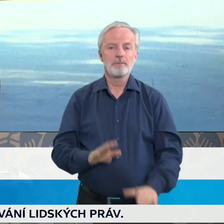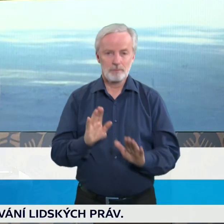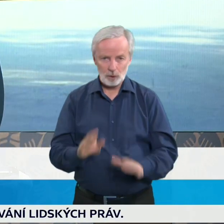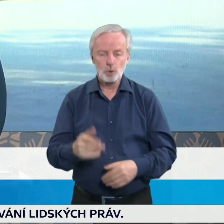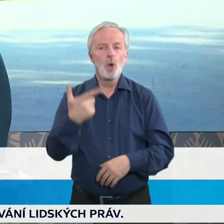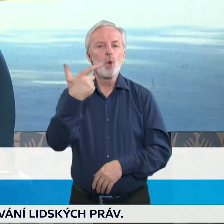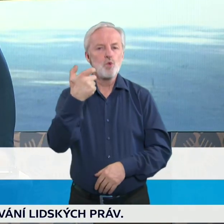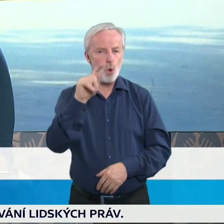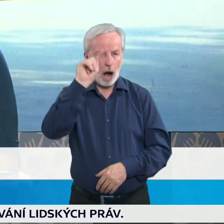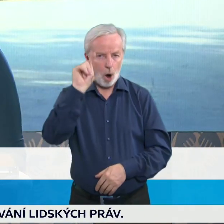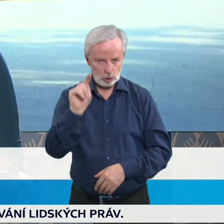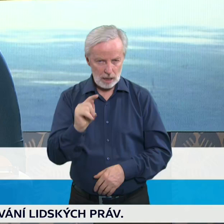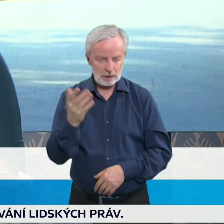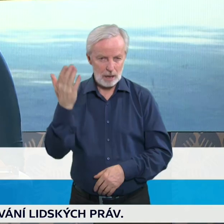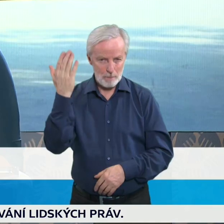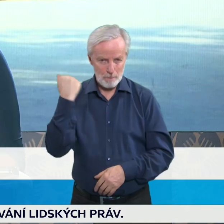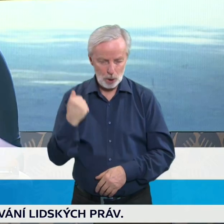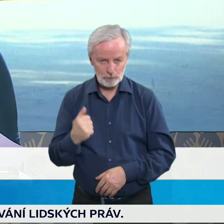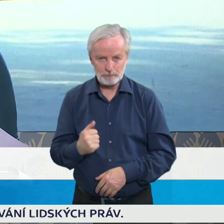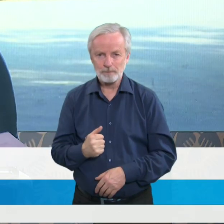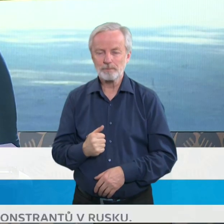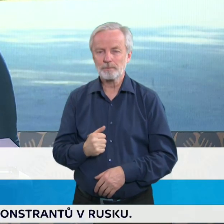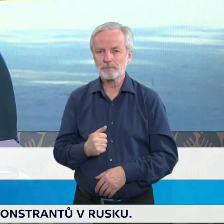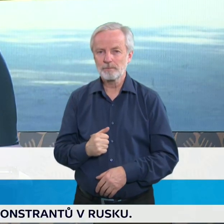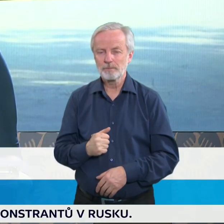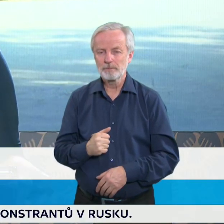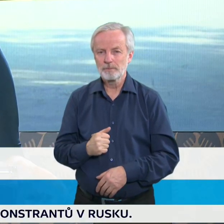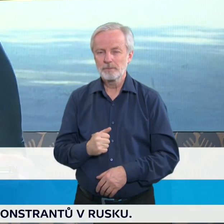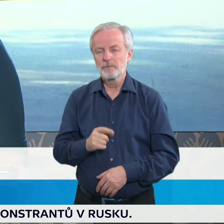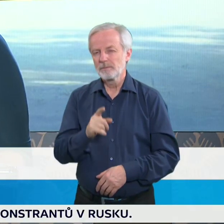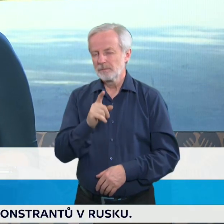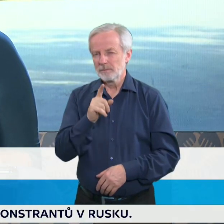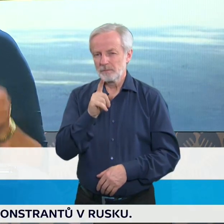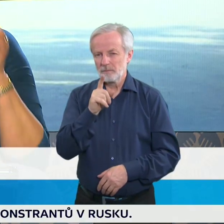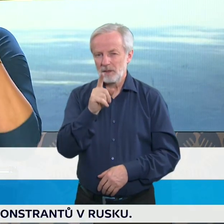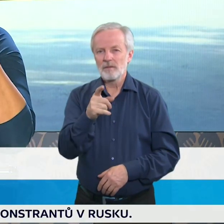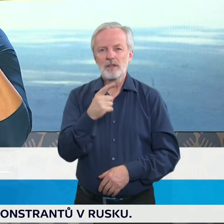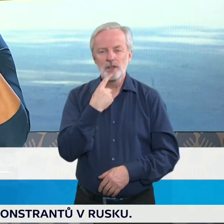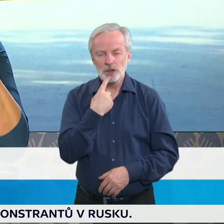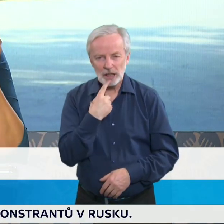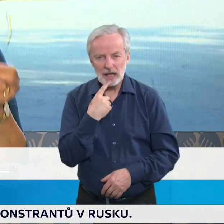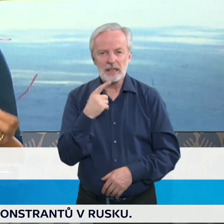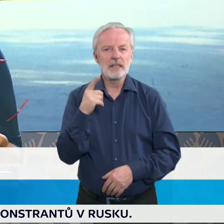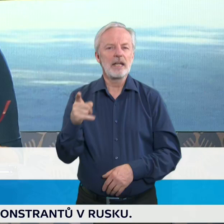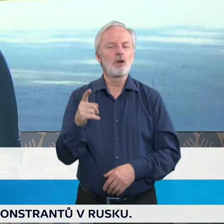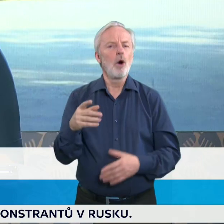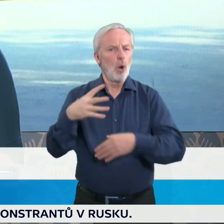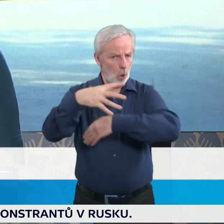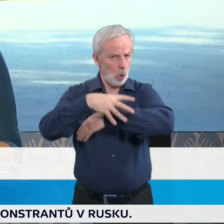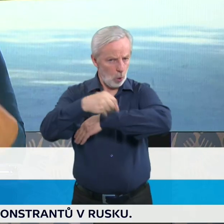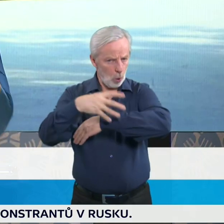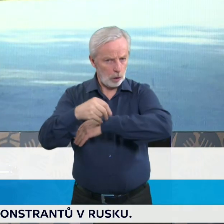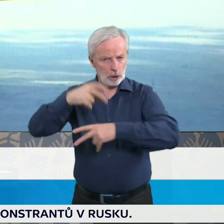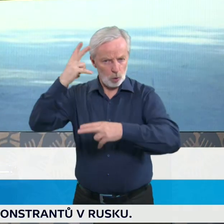otázky, tak v podstatě neprůběžné výstupy a doporučení uhelné komise se neprojednávaly z toho